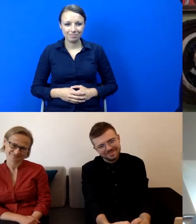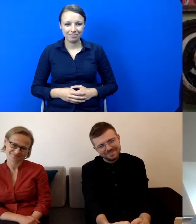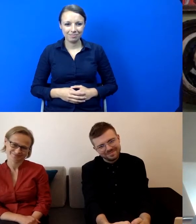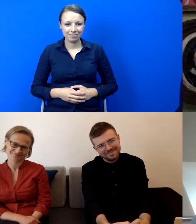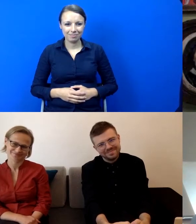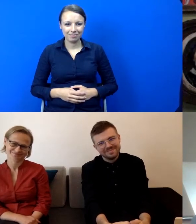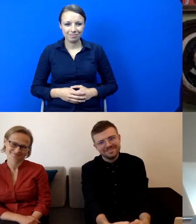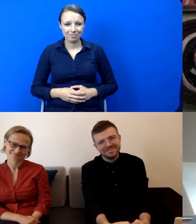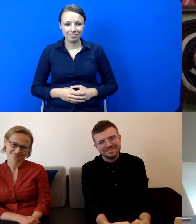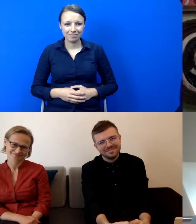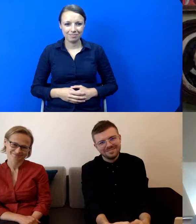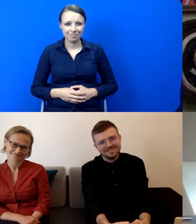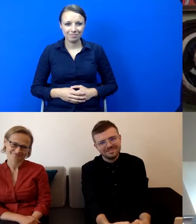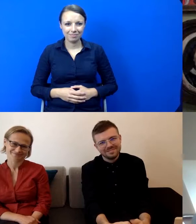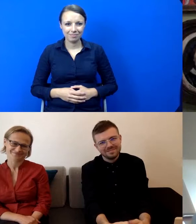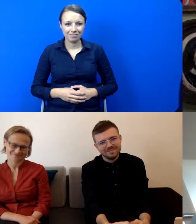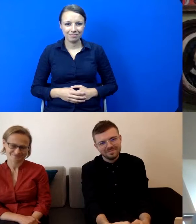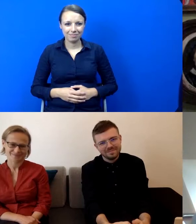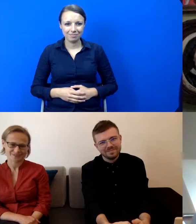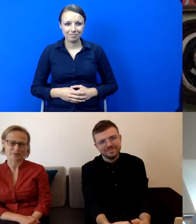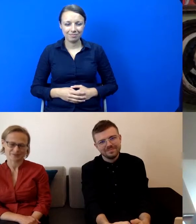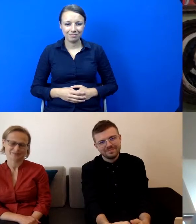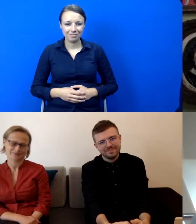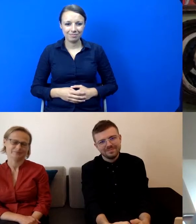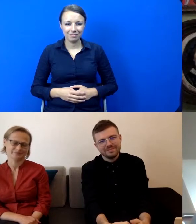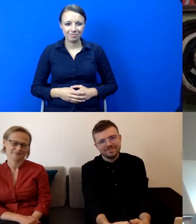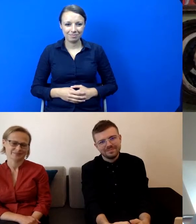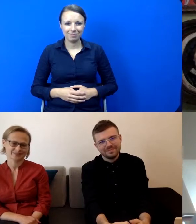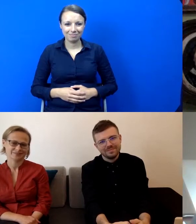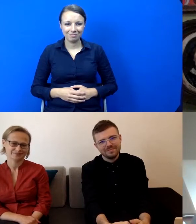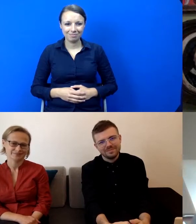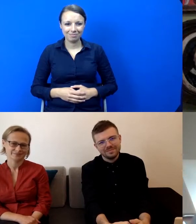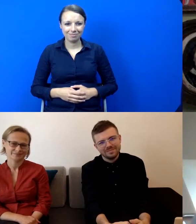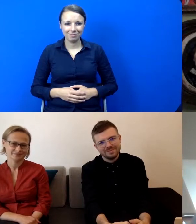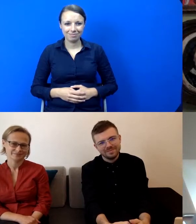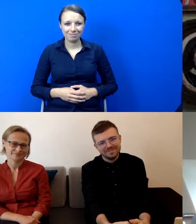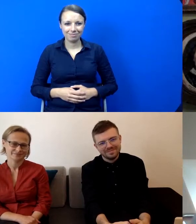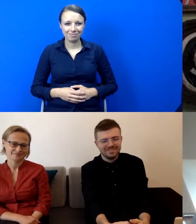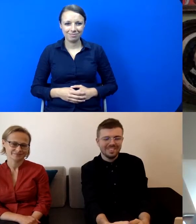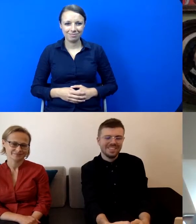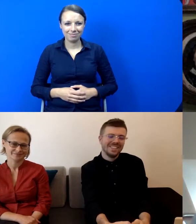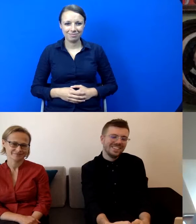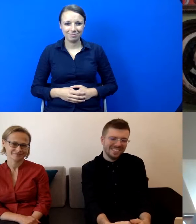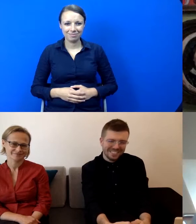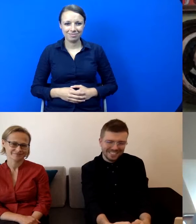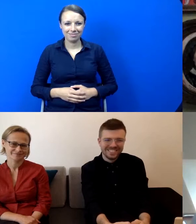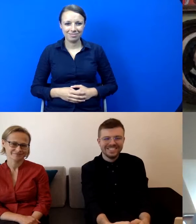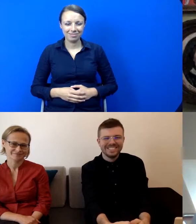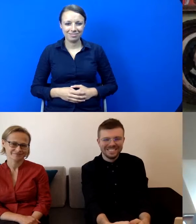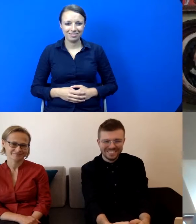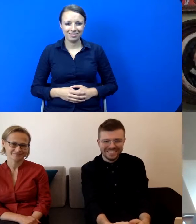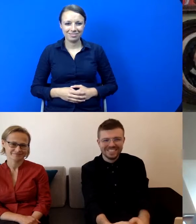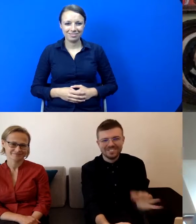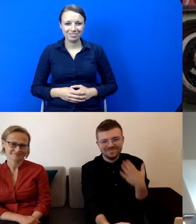dla osób głuchych. Witam serdecznie. I też bardzo się cieszę, że jest z nami głuchy, znany artysta